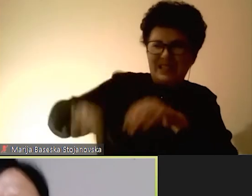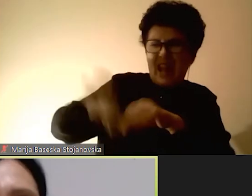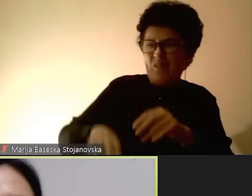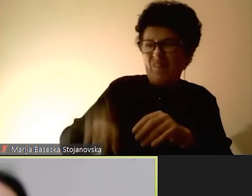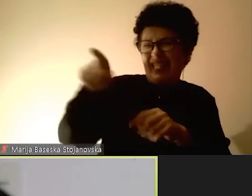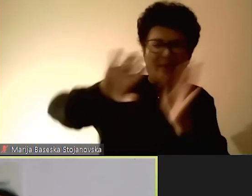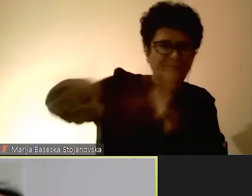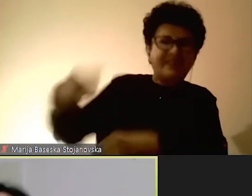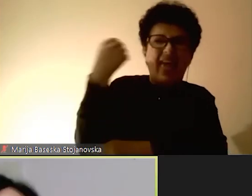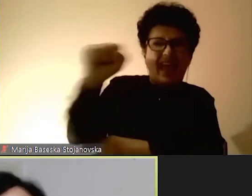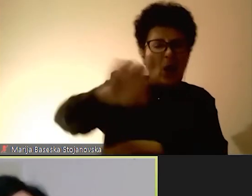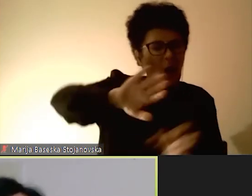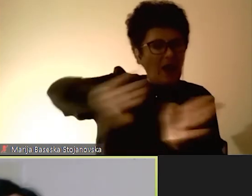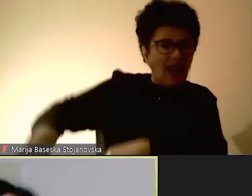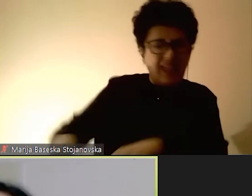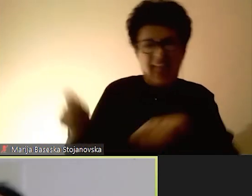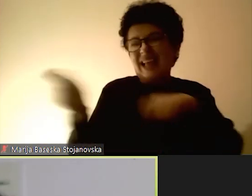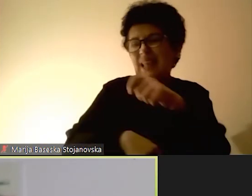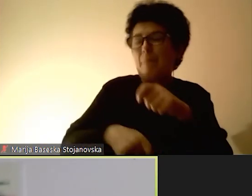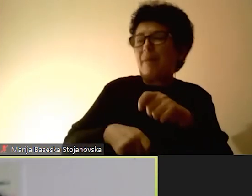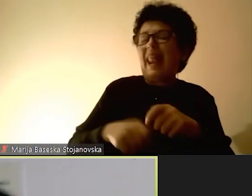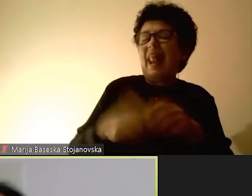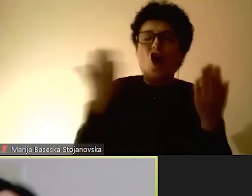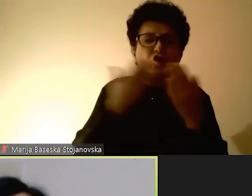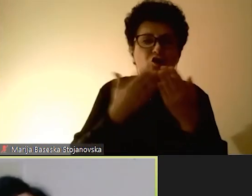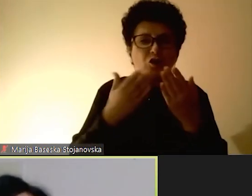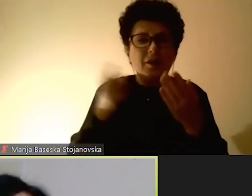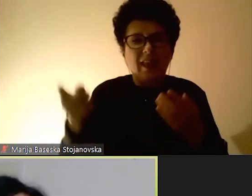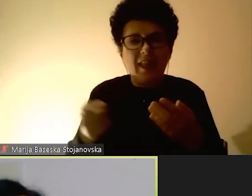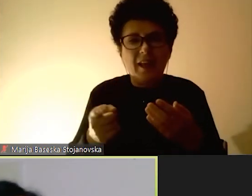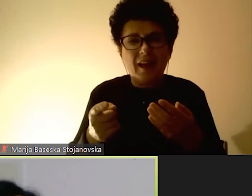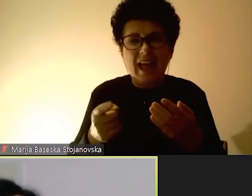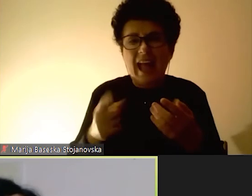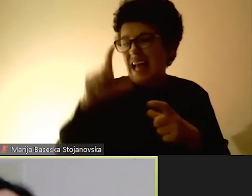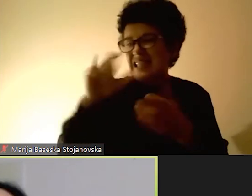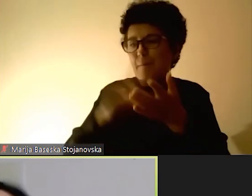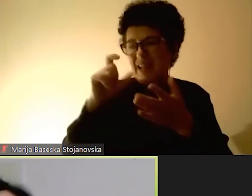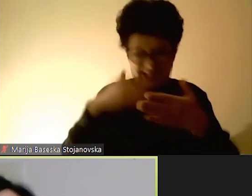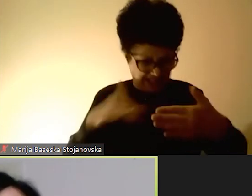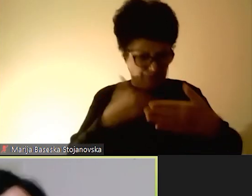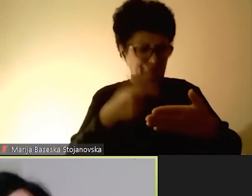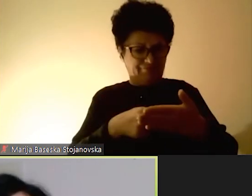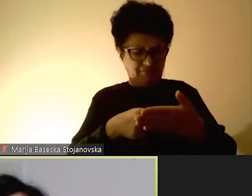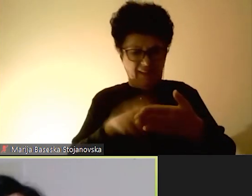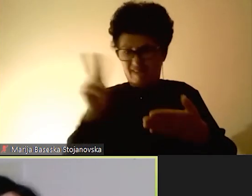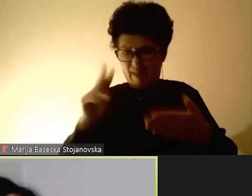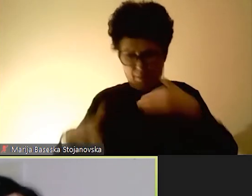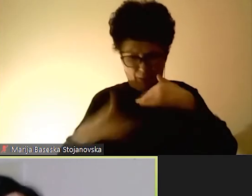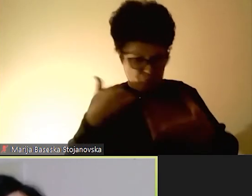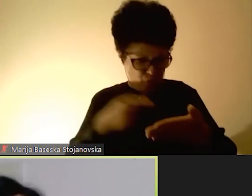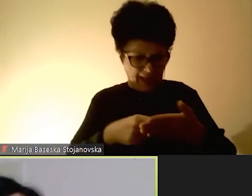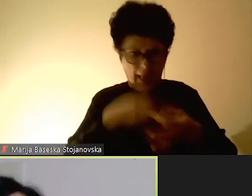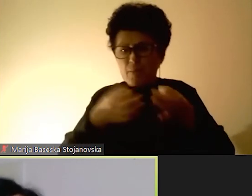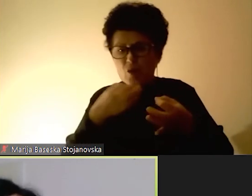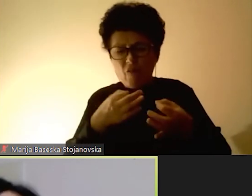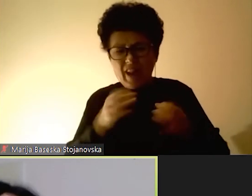умалобашување, игнорирање, забрана на движење, читање на СМС, вибер пораки, проверување